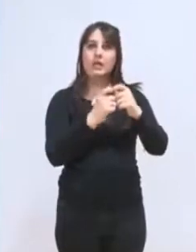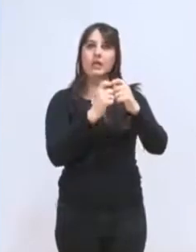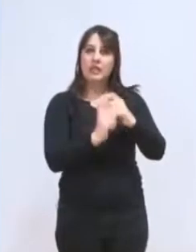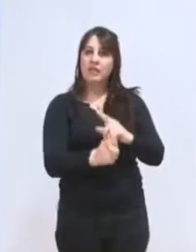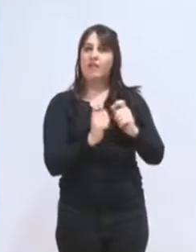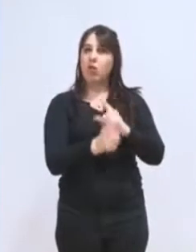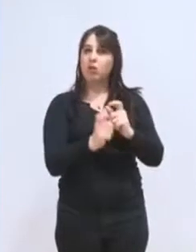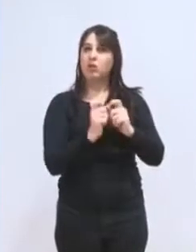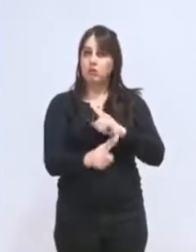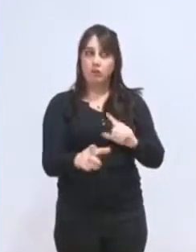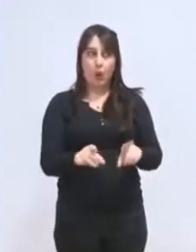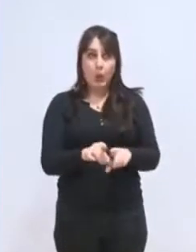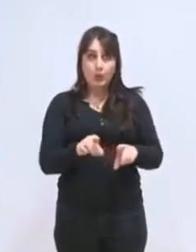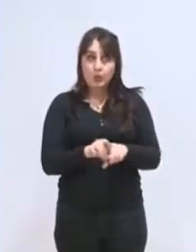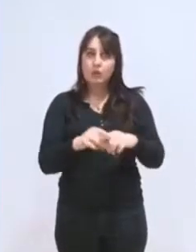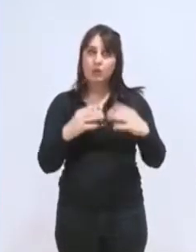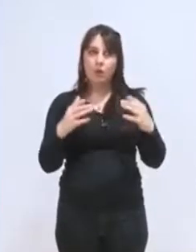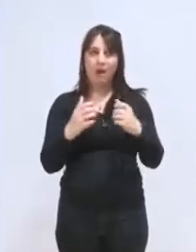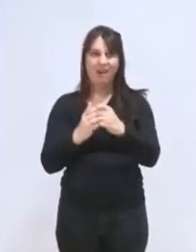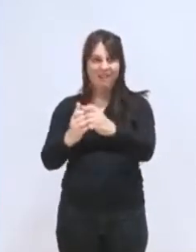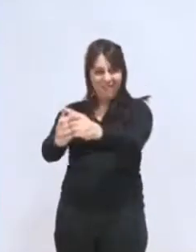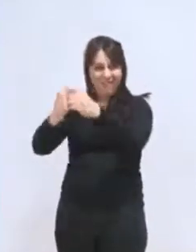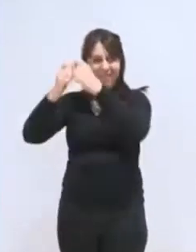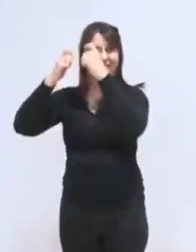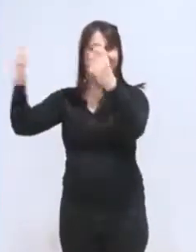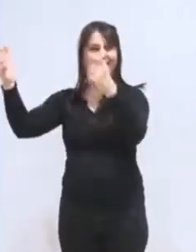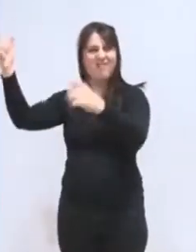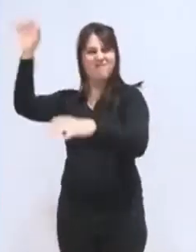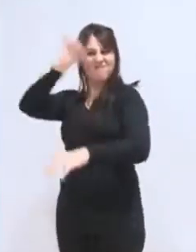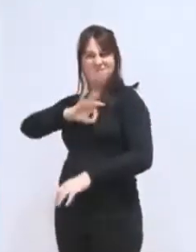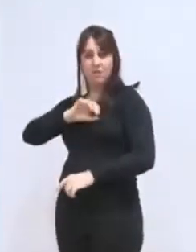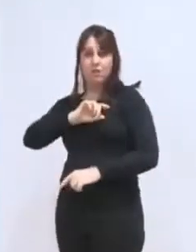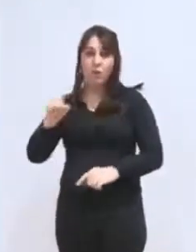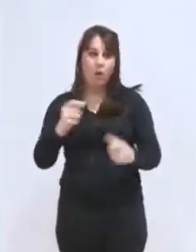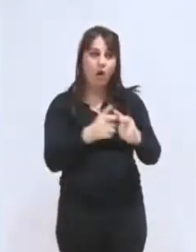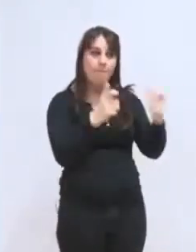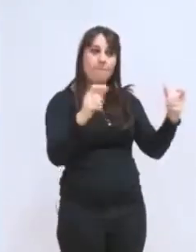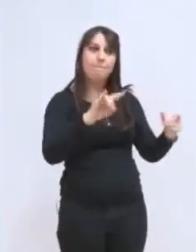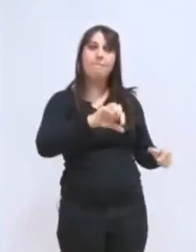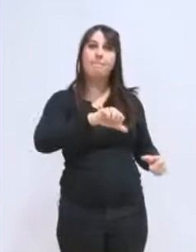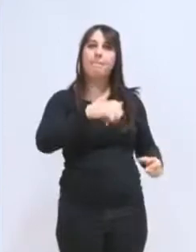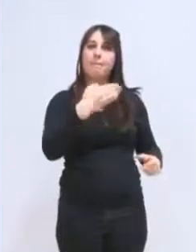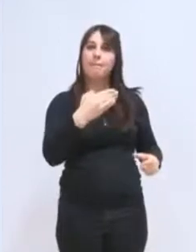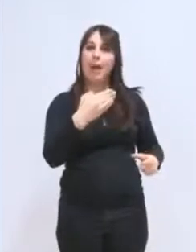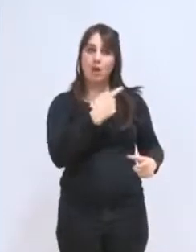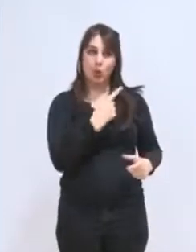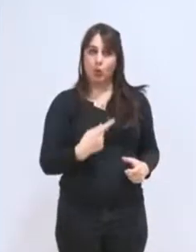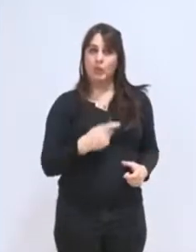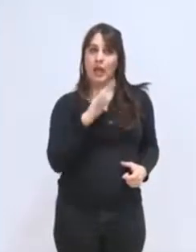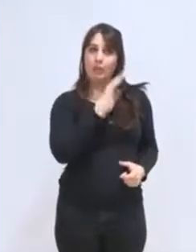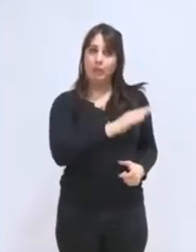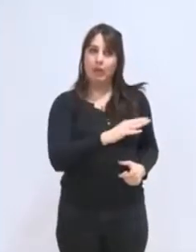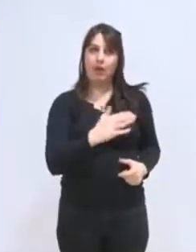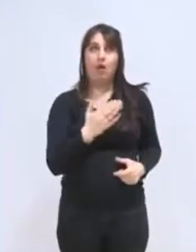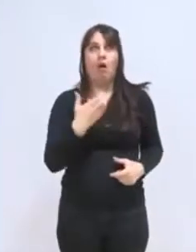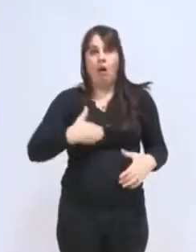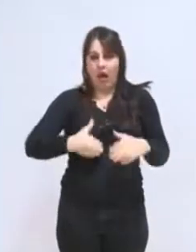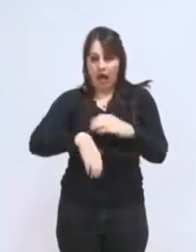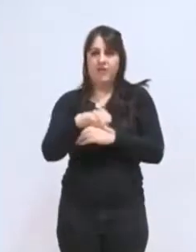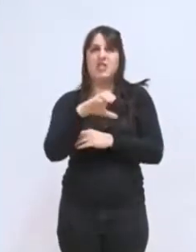là, ça n'est plus un grand groupe qui va toucher de l'argent, c'est un bailleur social qui se voit amoindri en capacité d'investissement